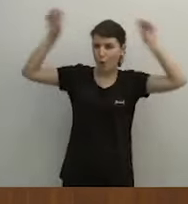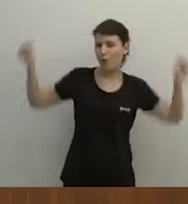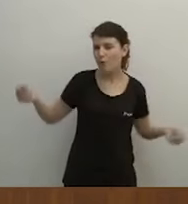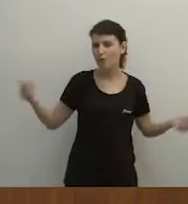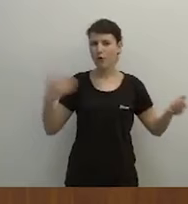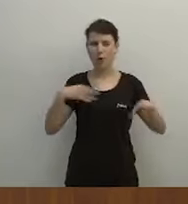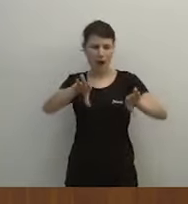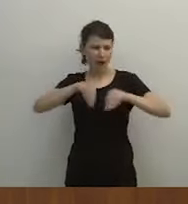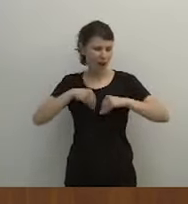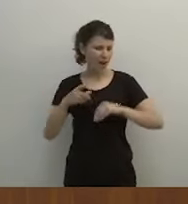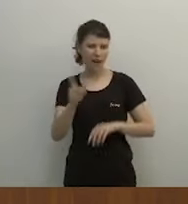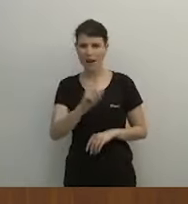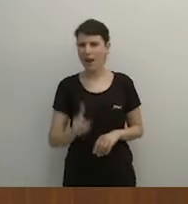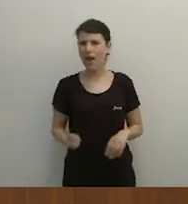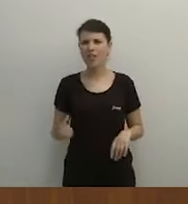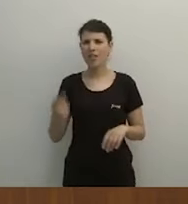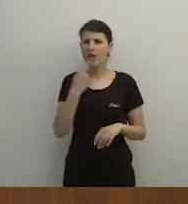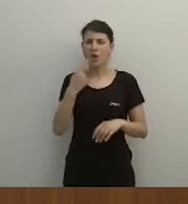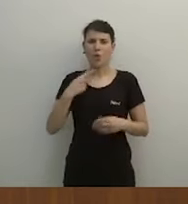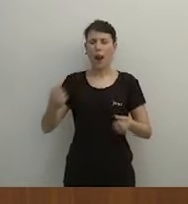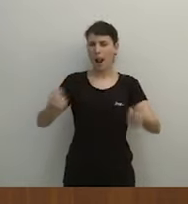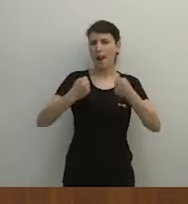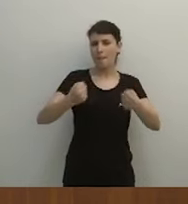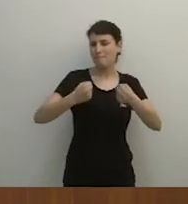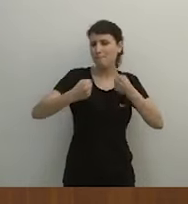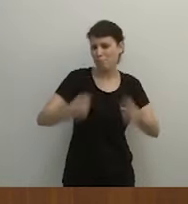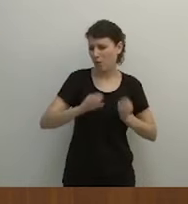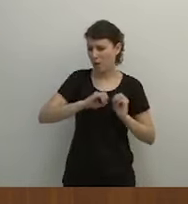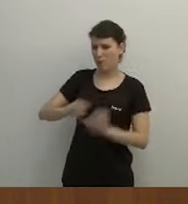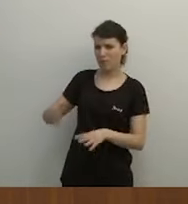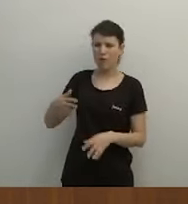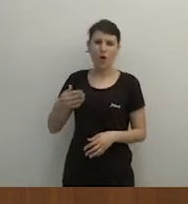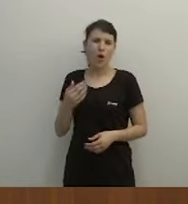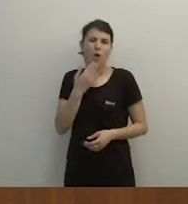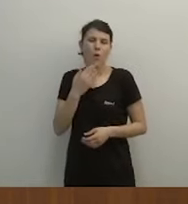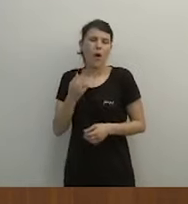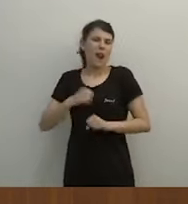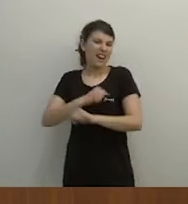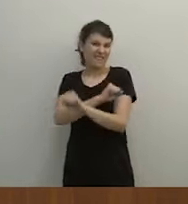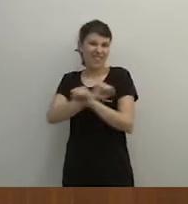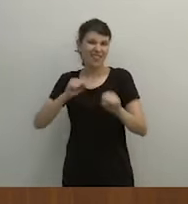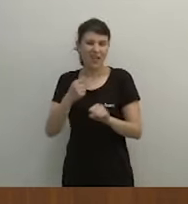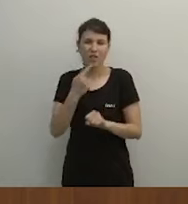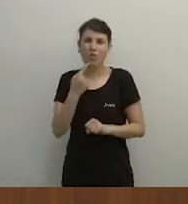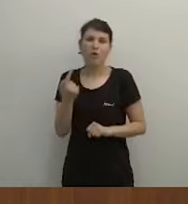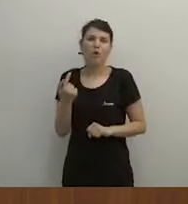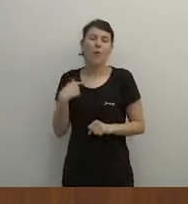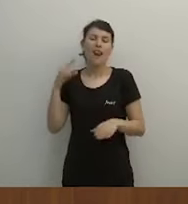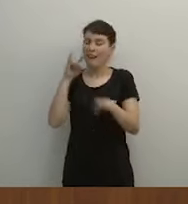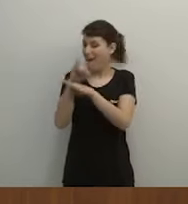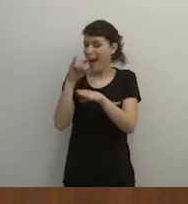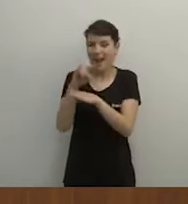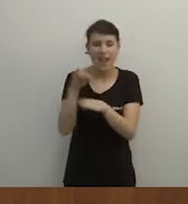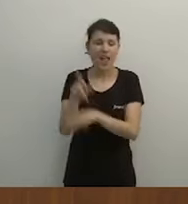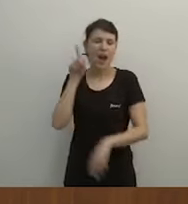defraudando expectativas, desviación de poder, perturbador, reventar, supremacía moral, engañar,